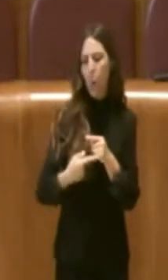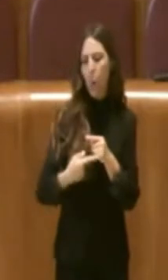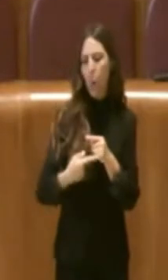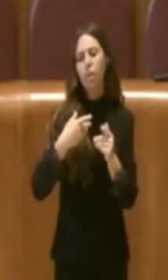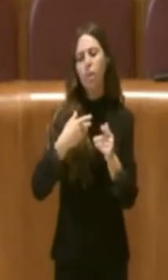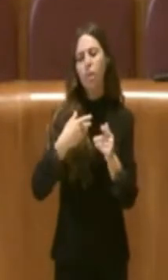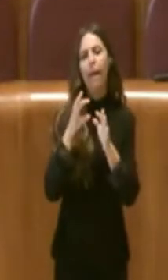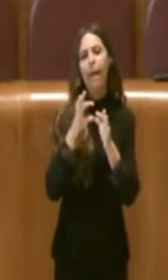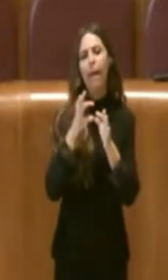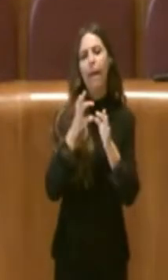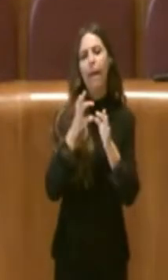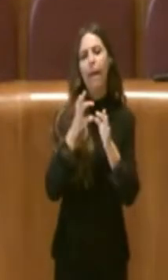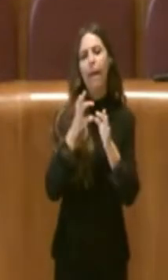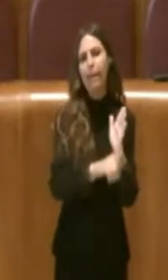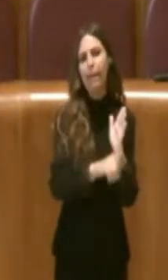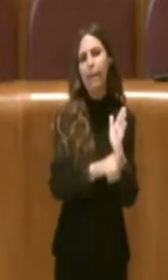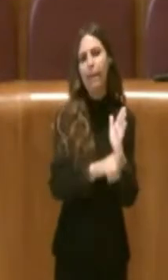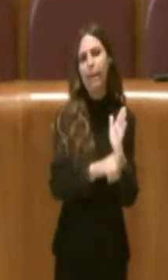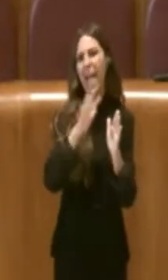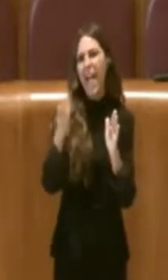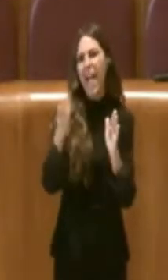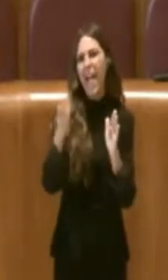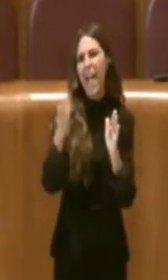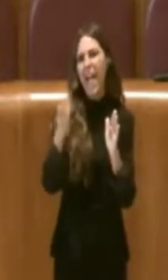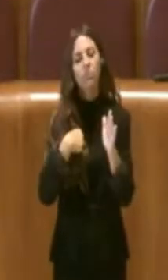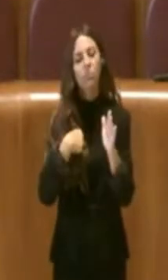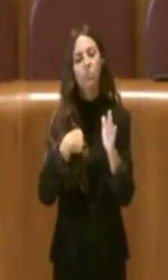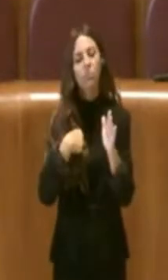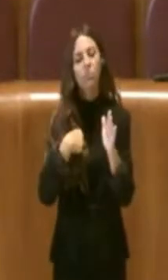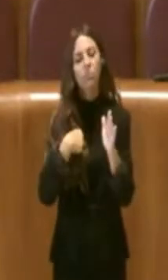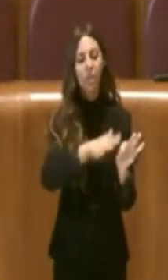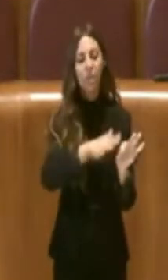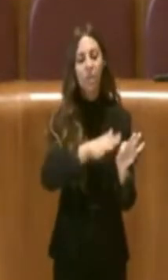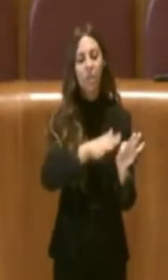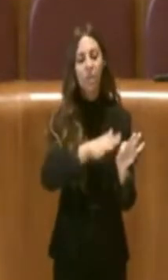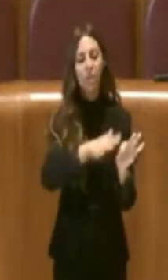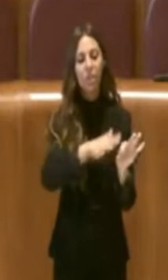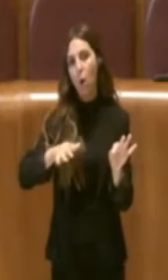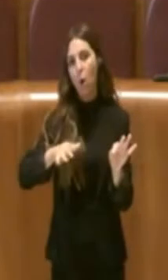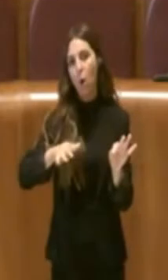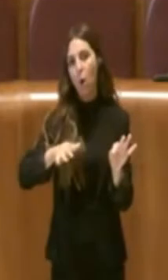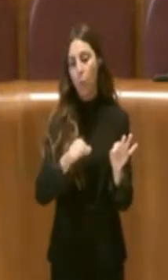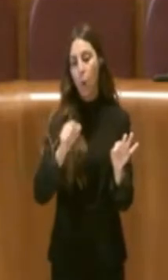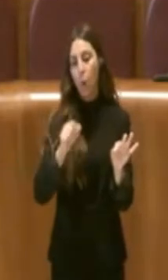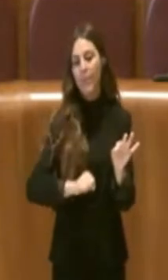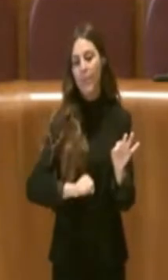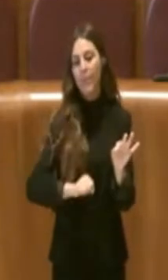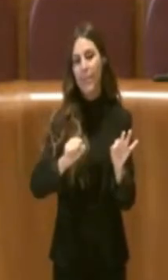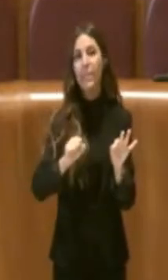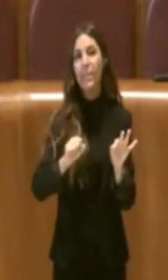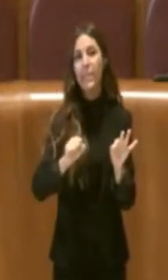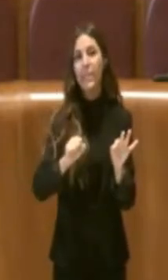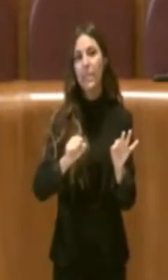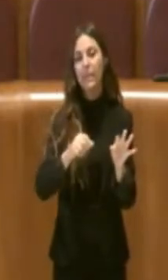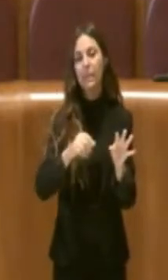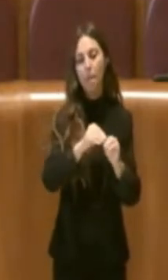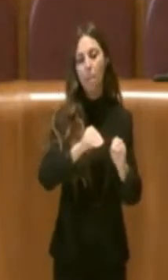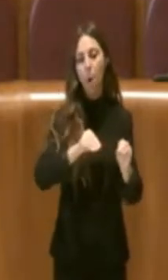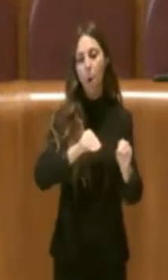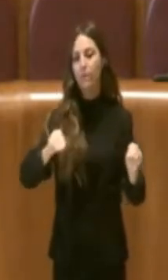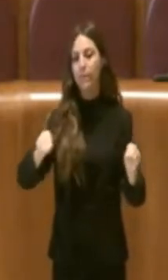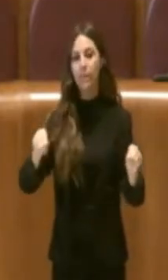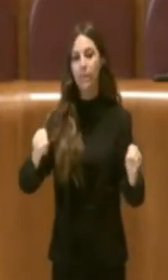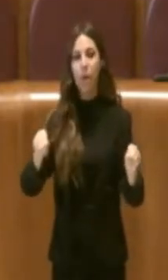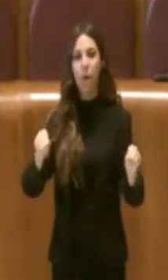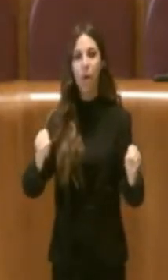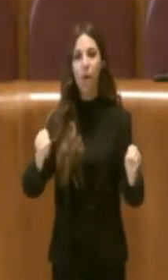in qualche modo individuati le aree dove poter atterrare questi posteggi e